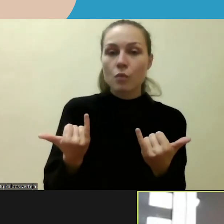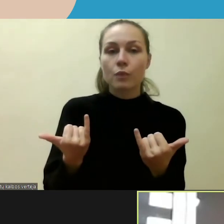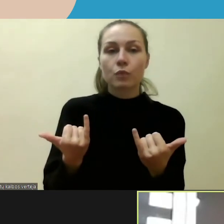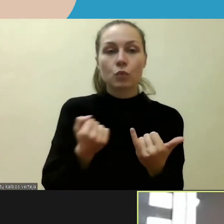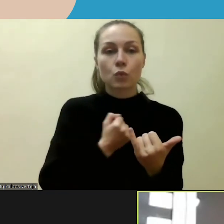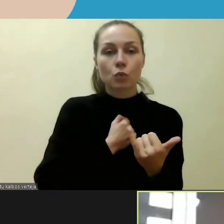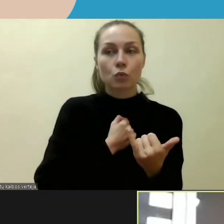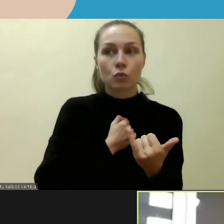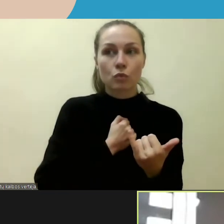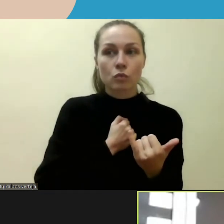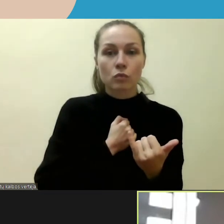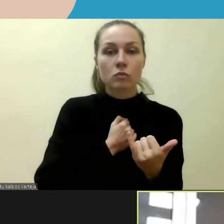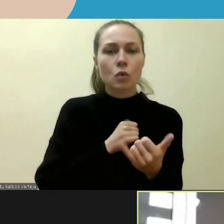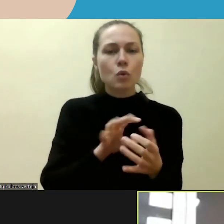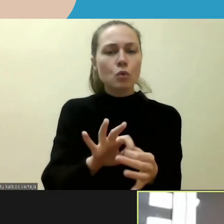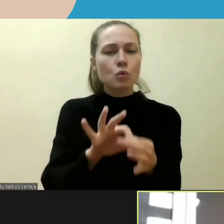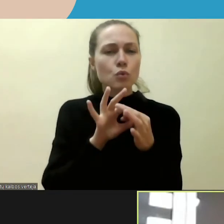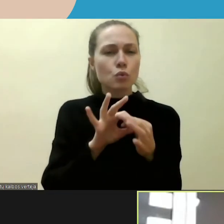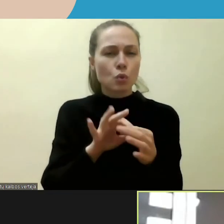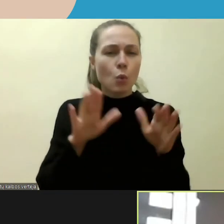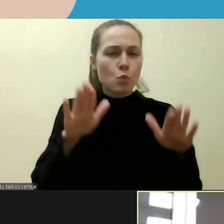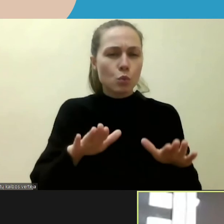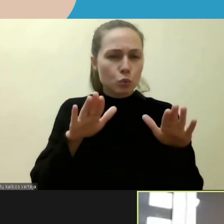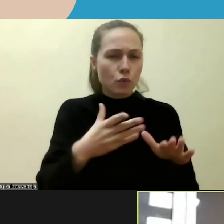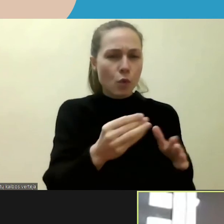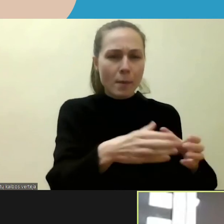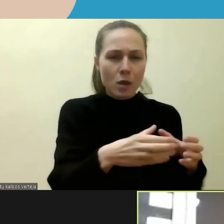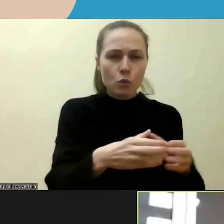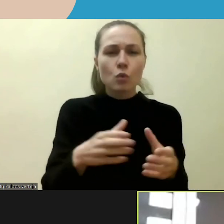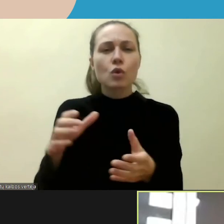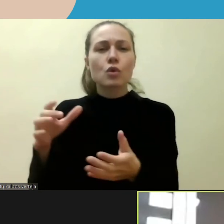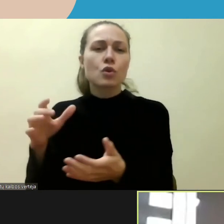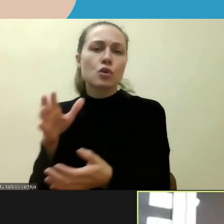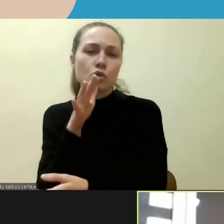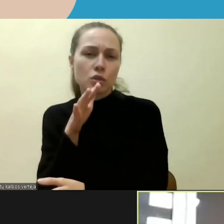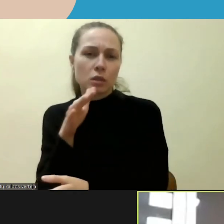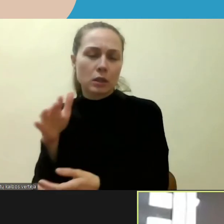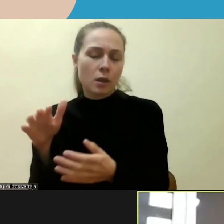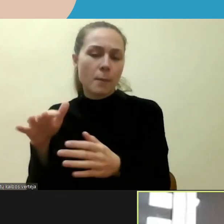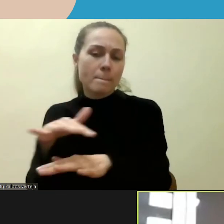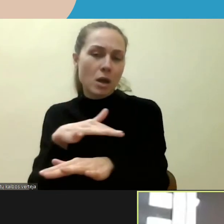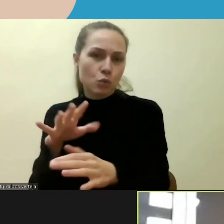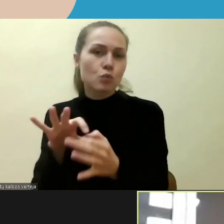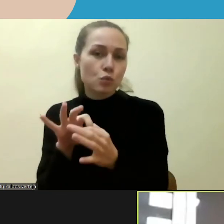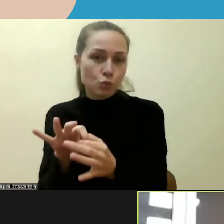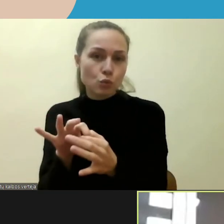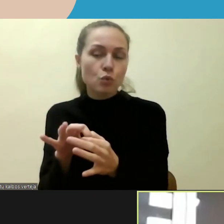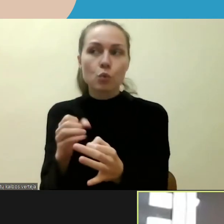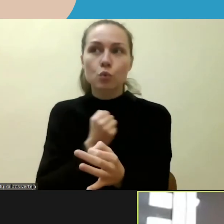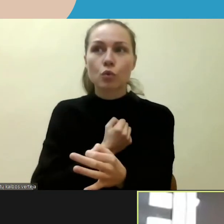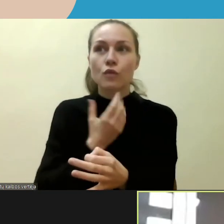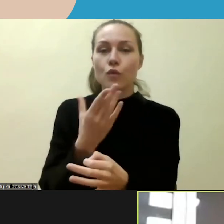tikrai glaudų ryšį tiek su musulmonų bendruomenė, tiek su žydų bendruomenė. Tai net turim jų tokį